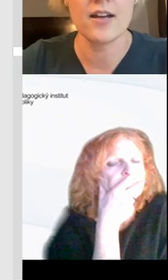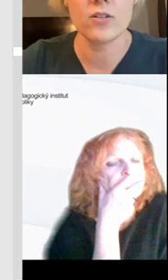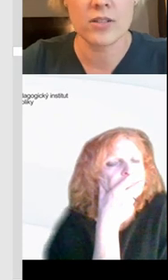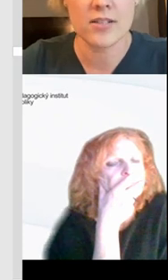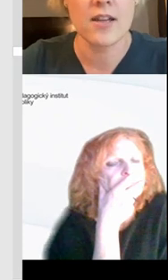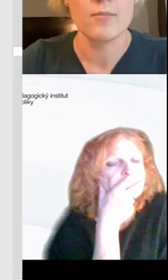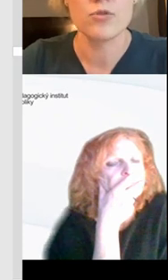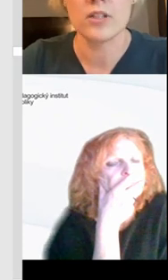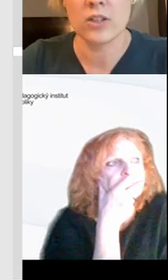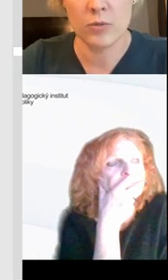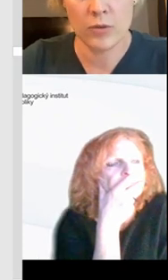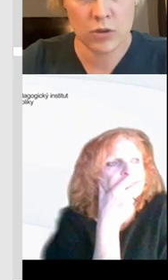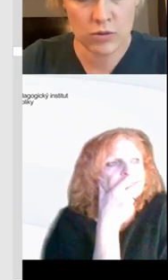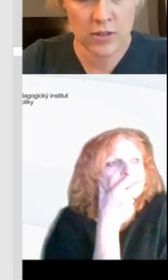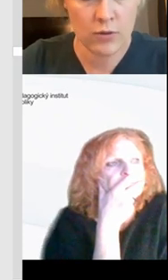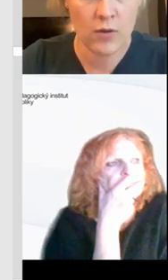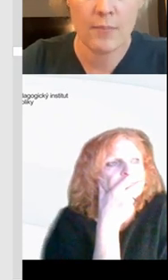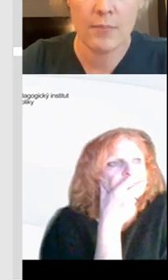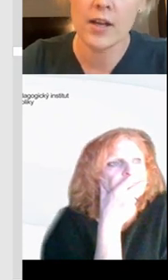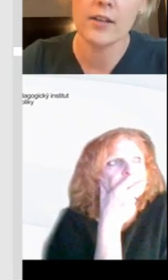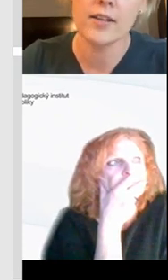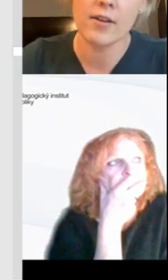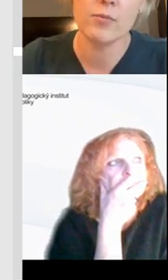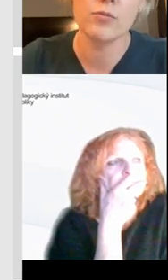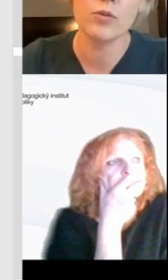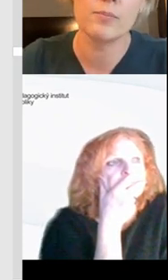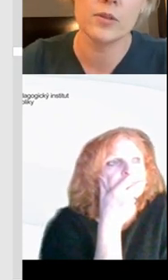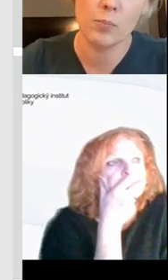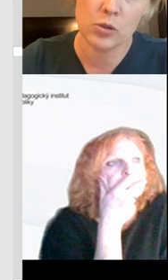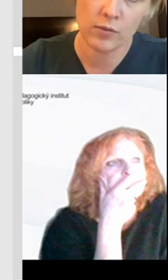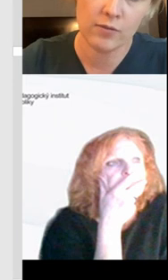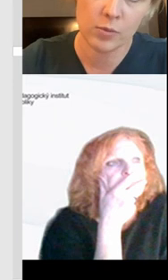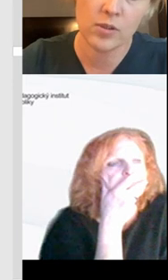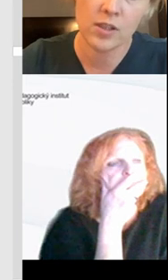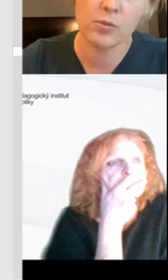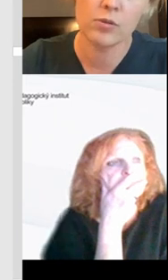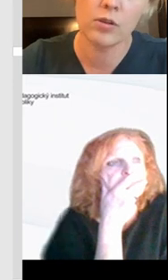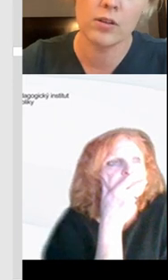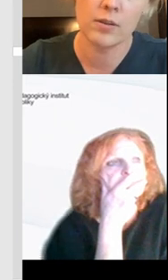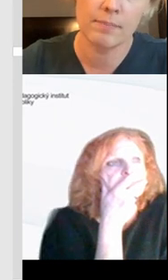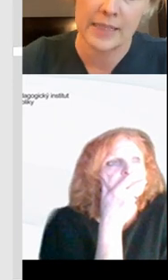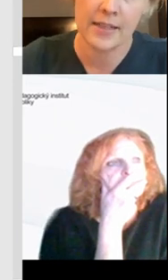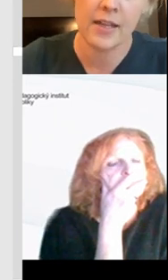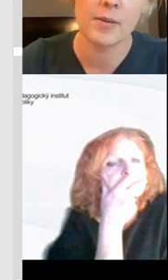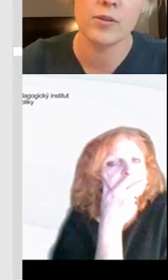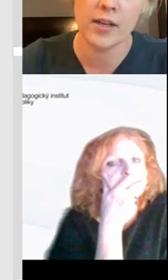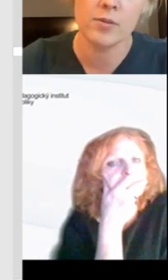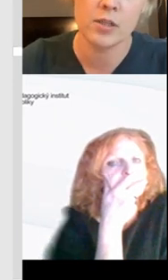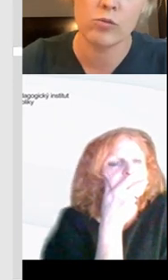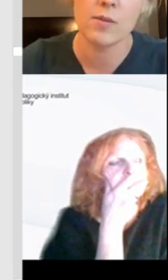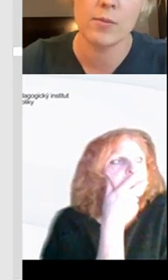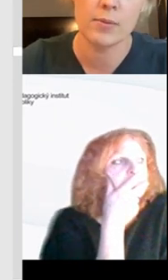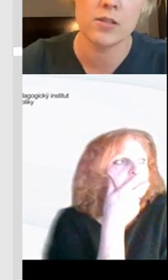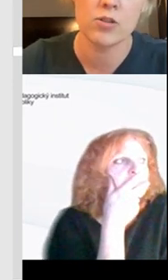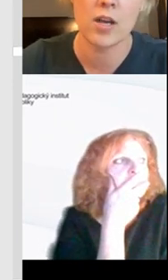jedné straně, ano, zase můžete k tomu využít různé výukové portály, které vám dovolují dopisovat v podstatě buď to pencilem nebo